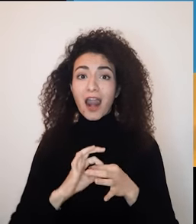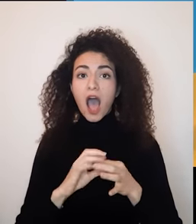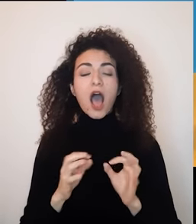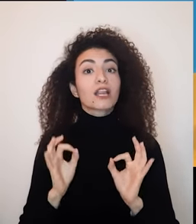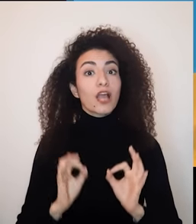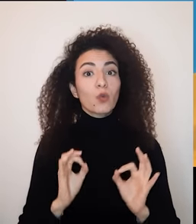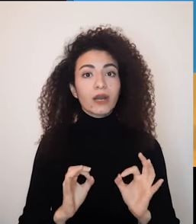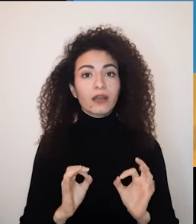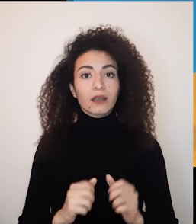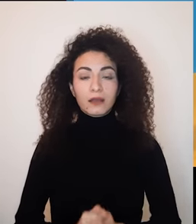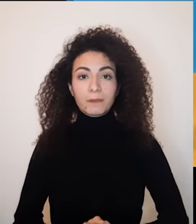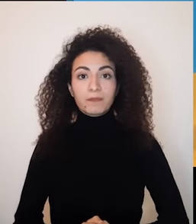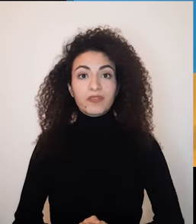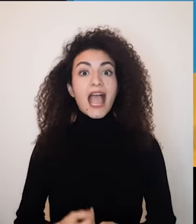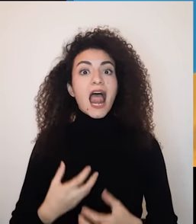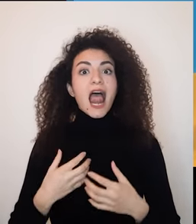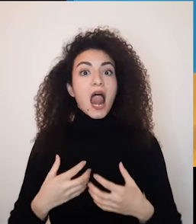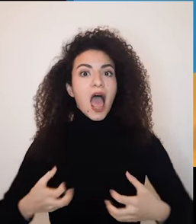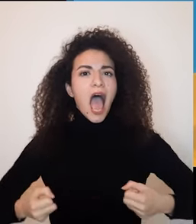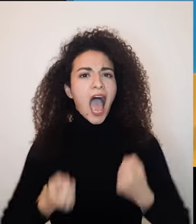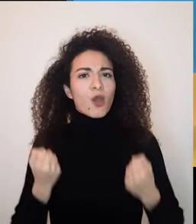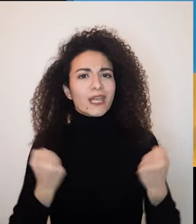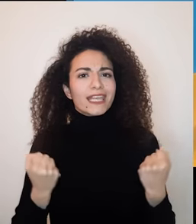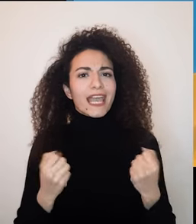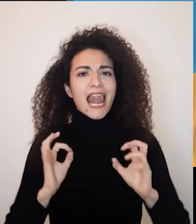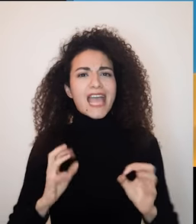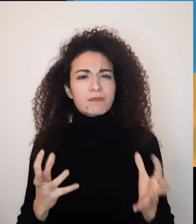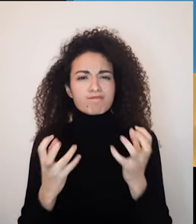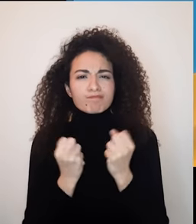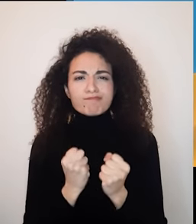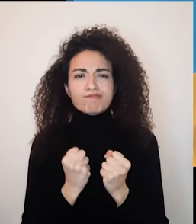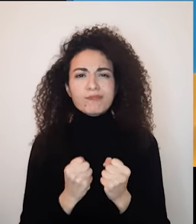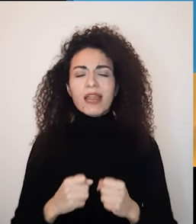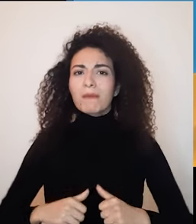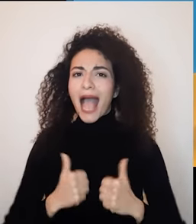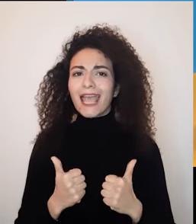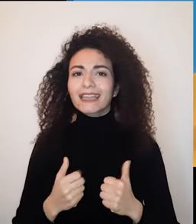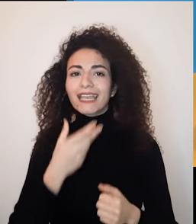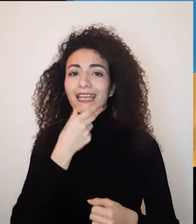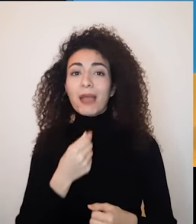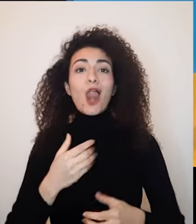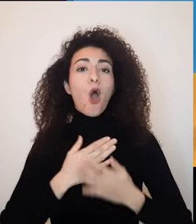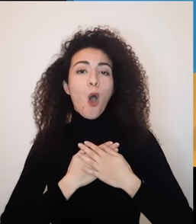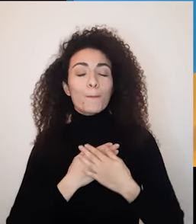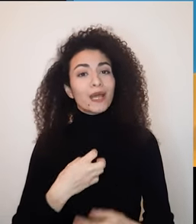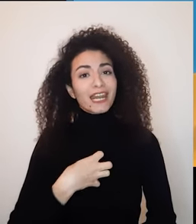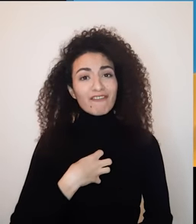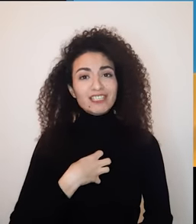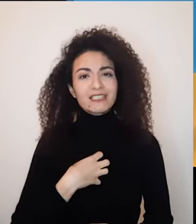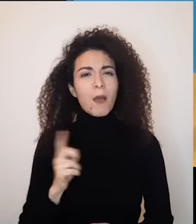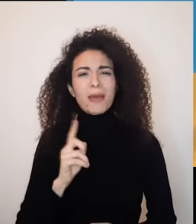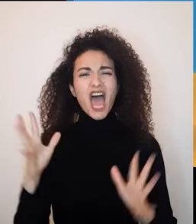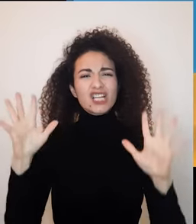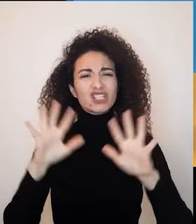صيامة الحياة بداخلنا فإنه التمسك بفايد الحياة أو الحيوية بداخلنا هو بقاعدة أساسية لحب الذات